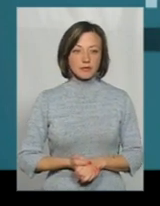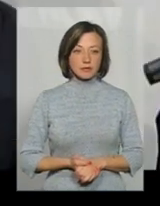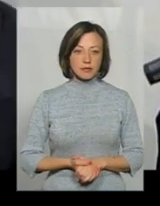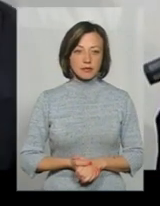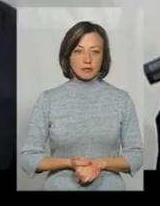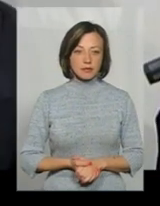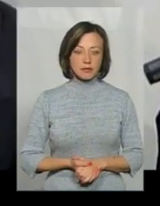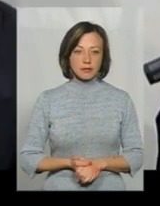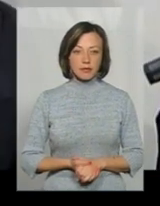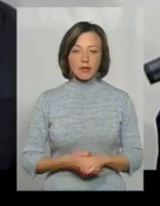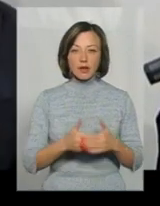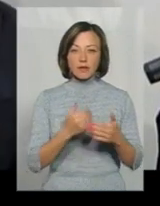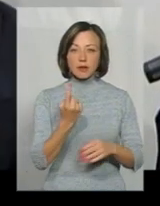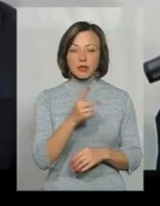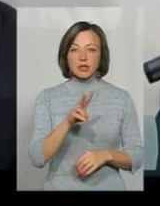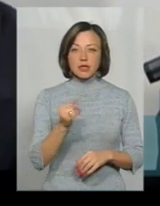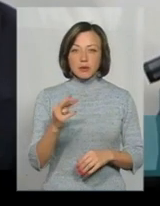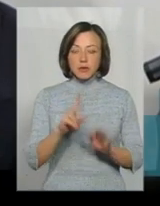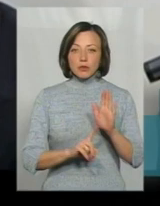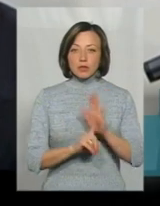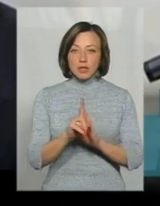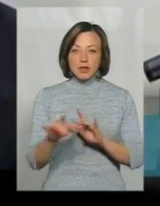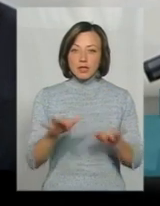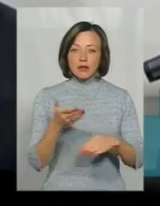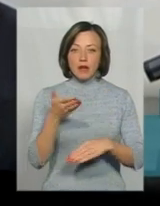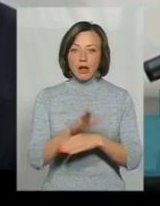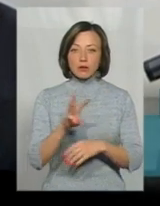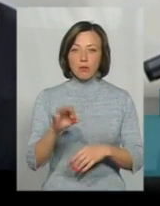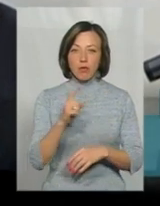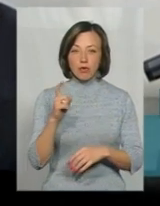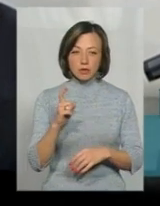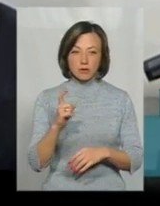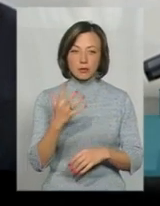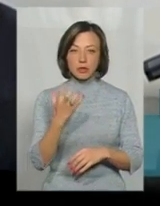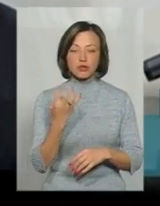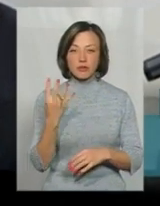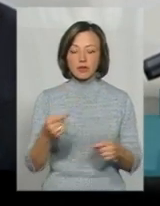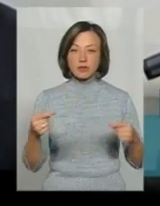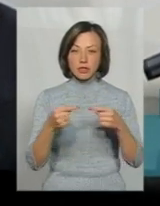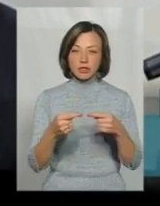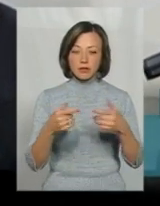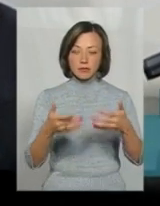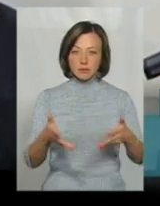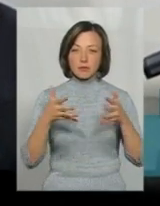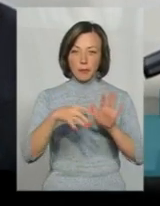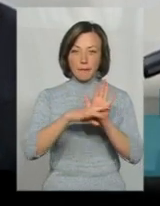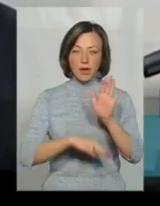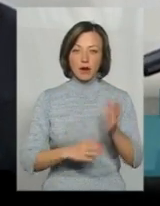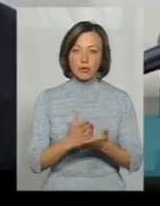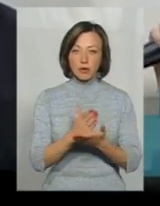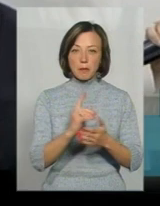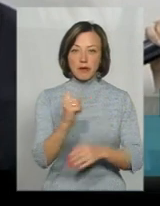Від 1 липня почав діяти наказ МОЗ 504, який визначає чіткий перелік послуг